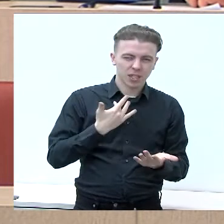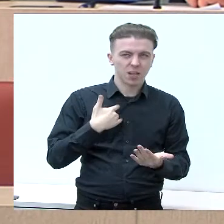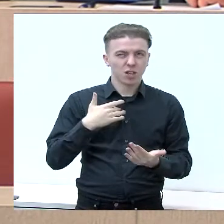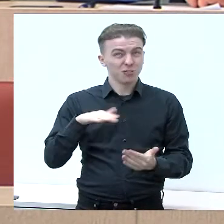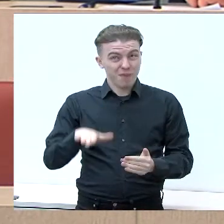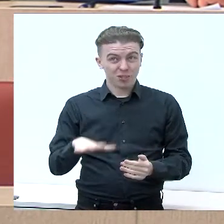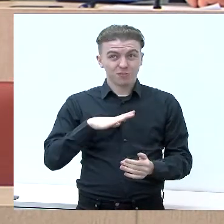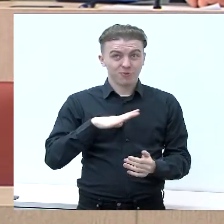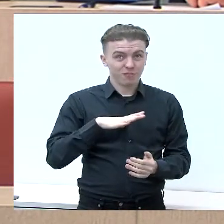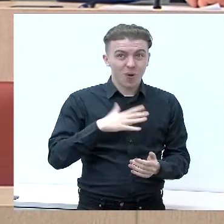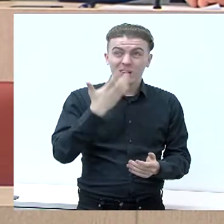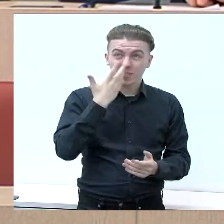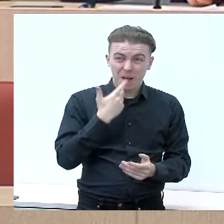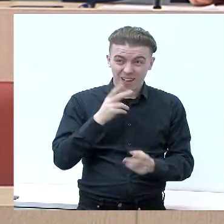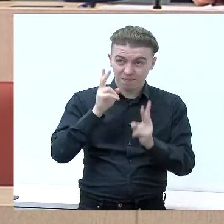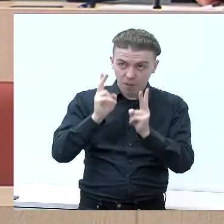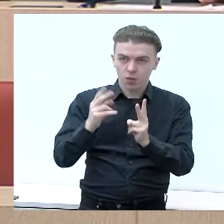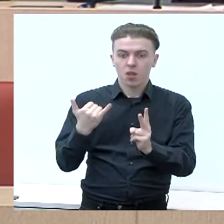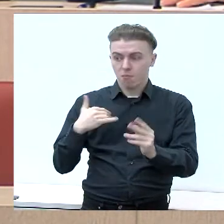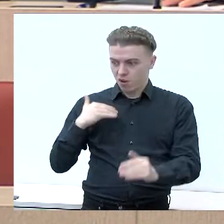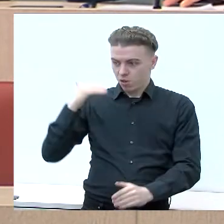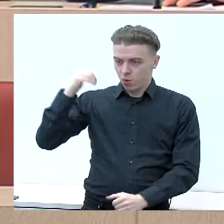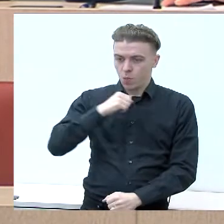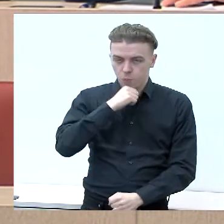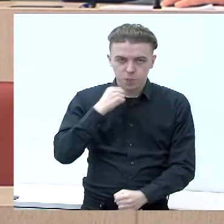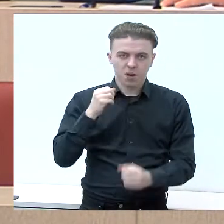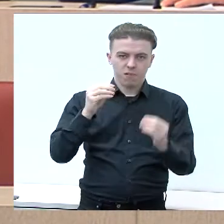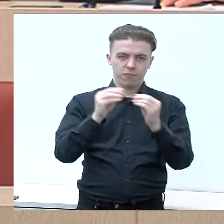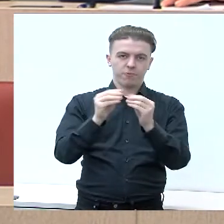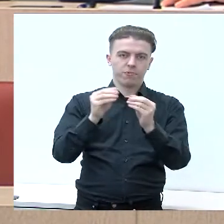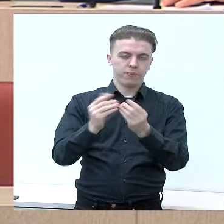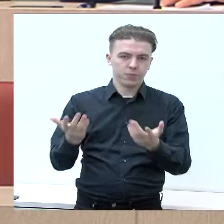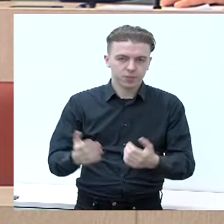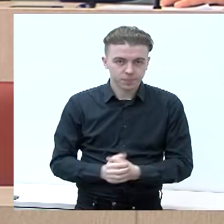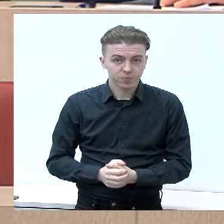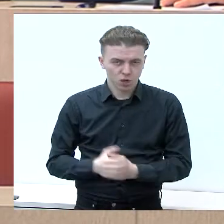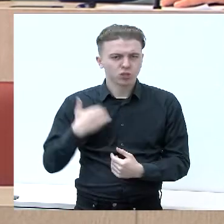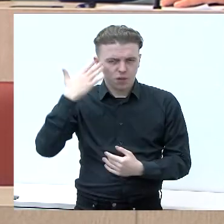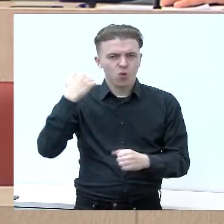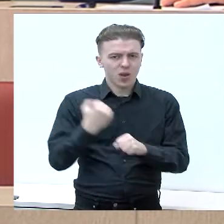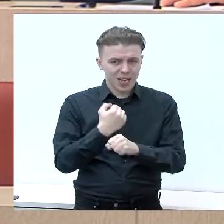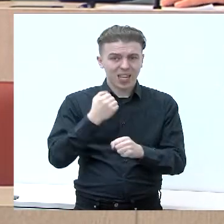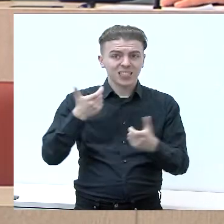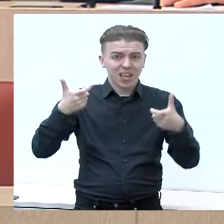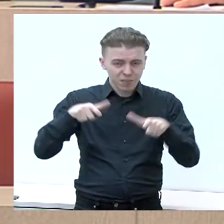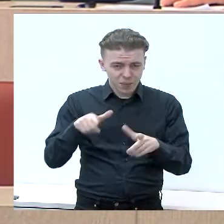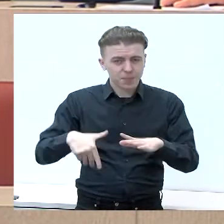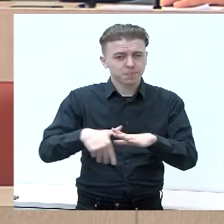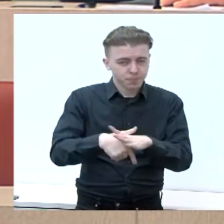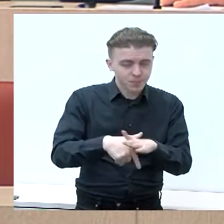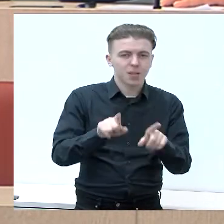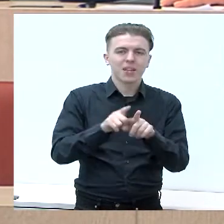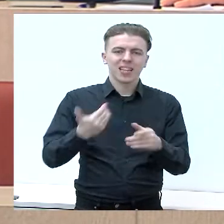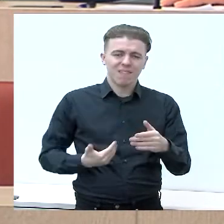mažas buvo tokie namai, tokios palvos buvo ir dabar jis tokios palvos. Tai tikrai galvoju, kad reikėtų ir su savivaldybės lėšomis, ir su